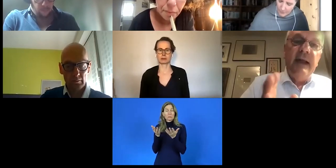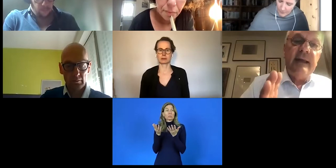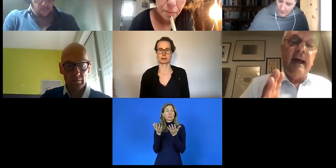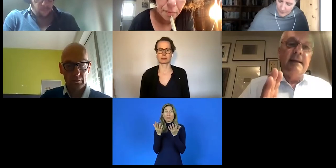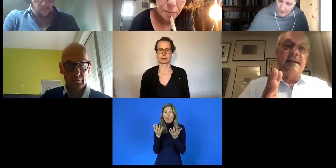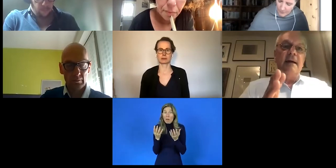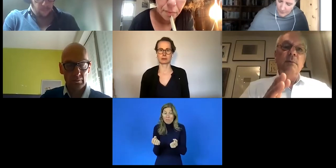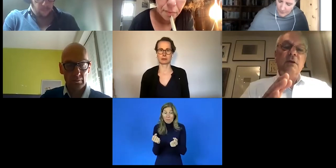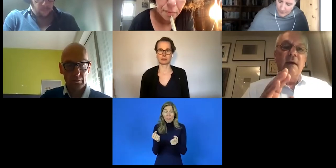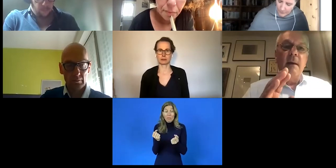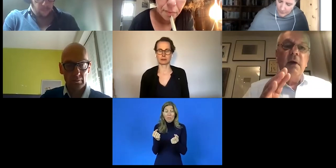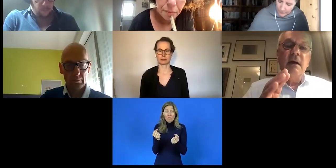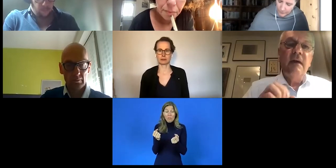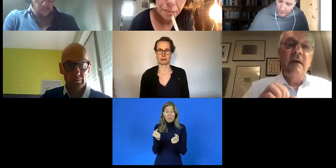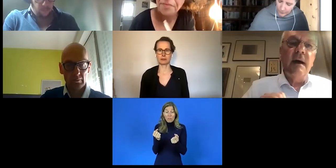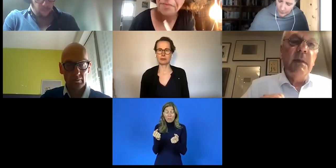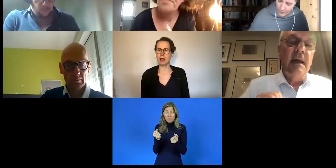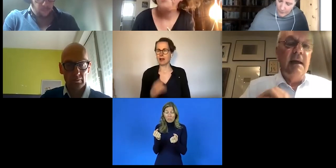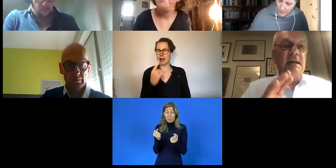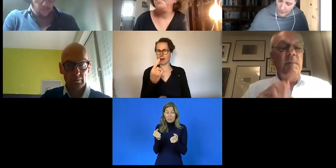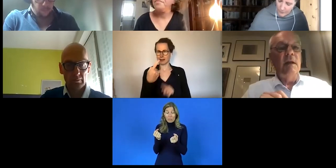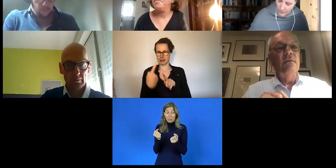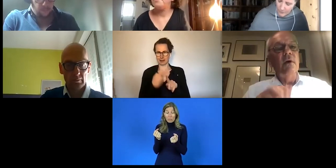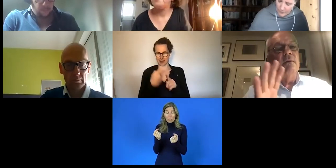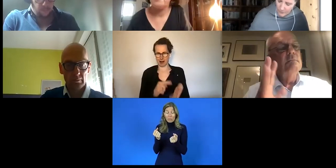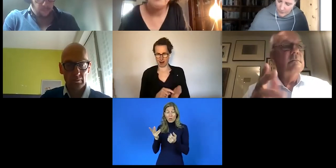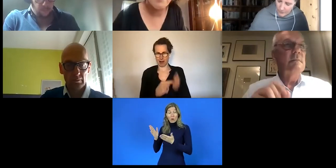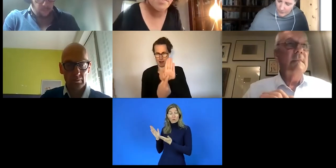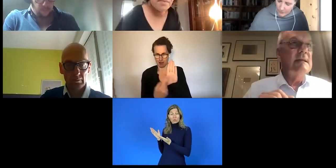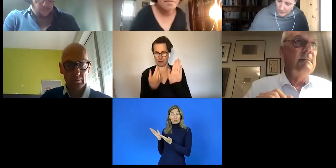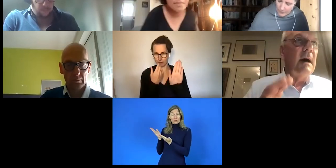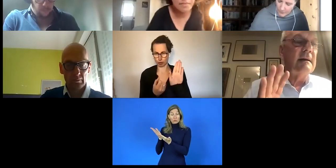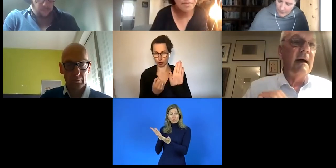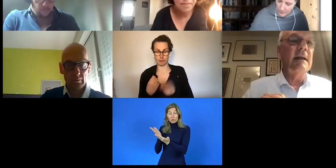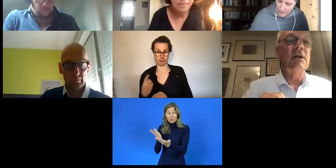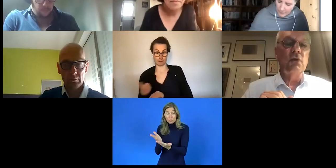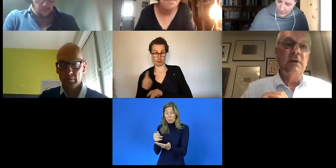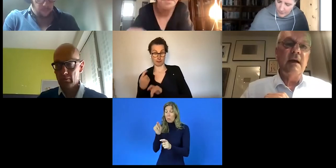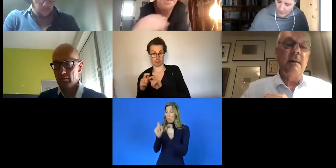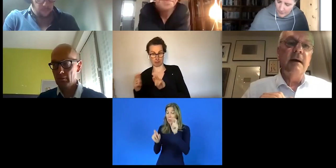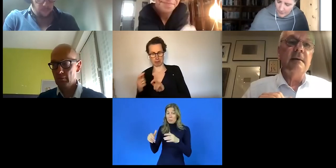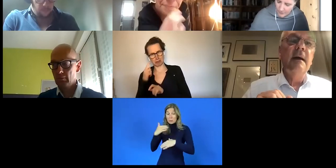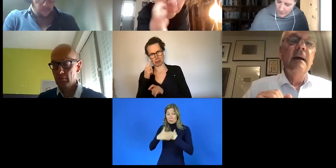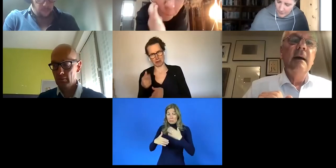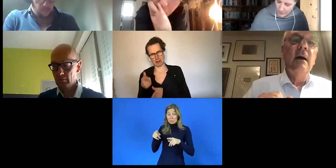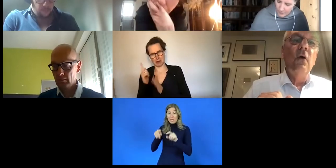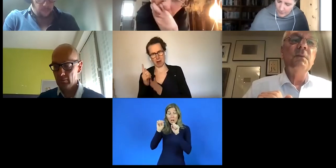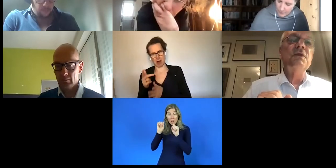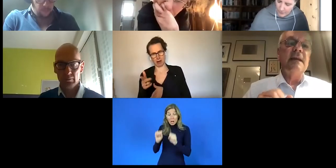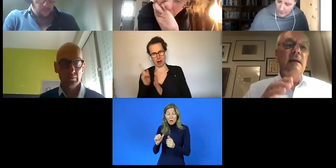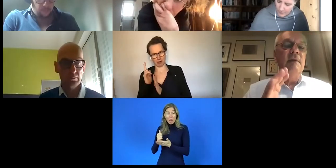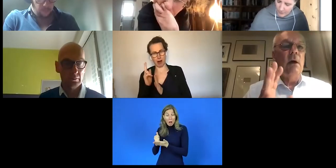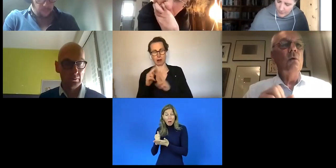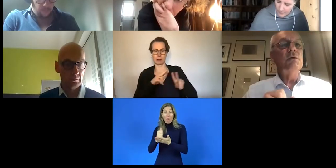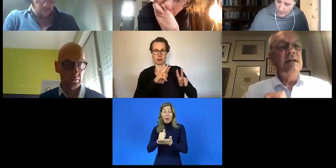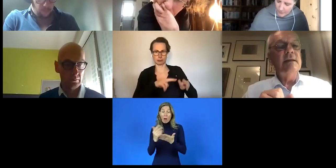Vielleicht eine Zahl möchte ich einbringen. Wir haben in der SPD vor sieben, acht Jahren eine Studie gemacht, um zu